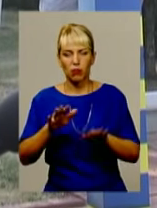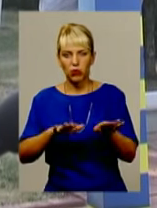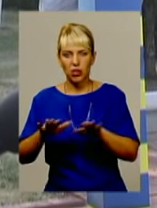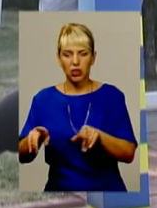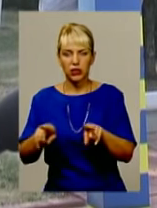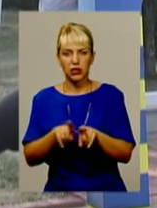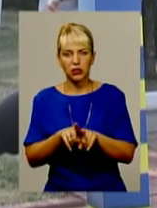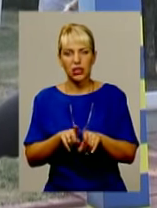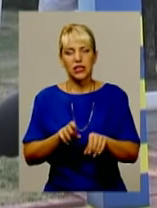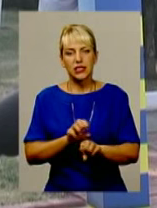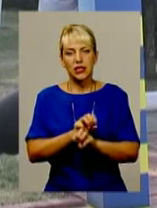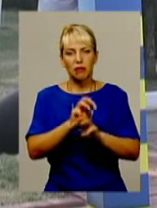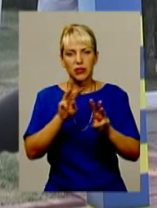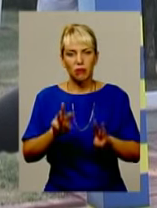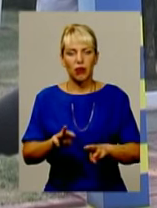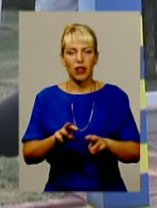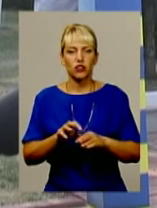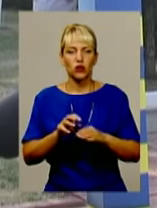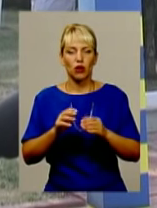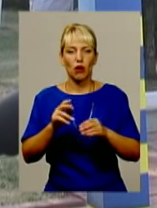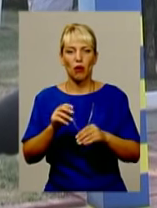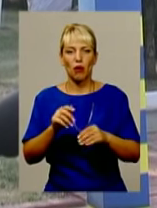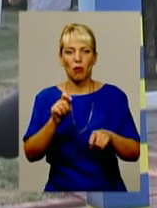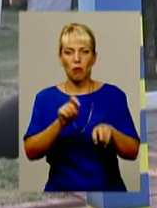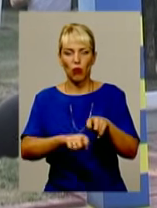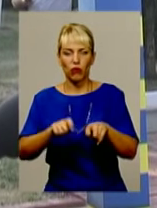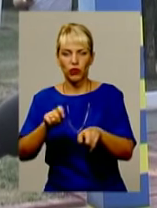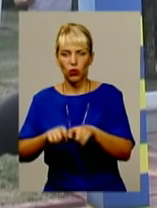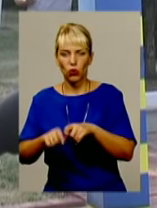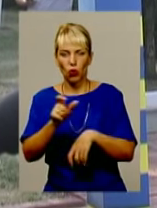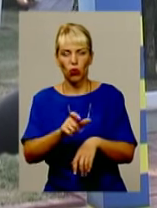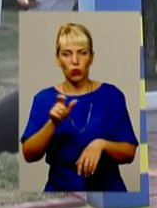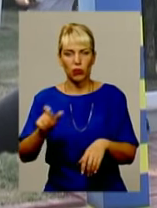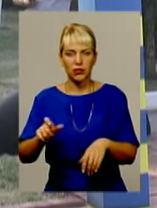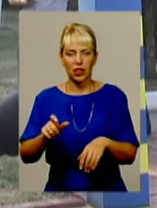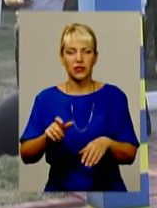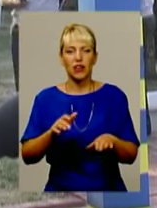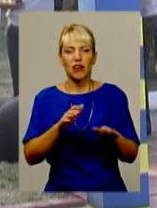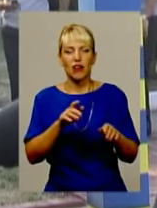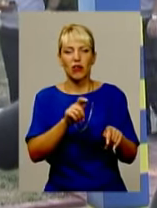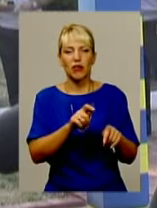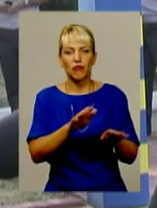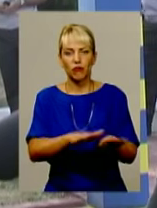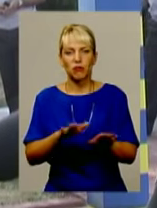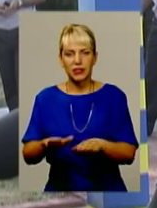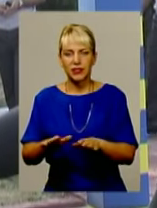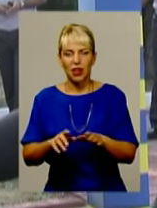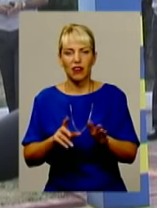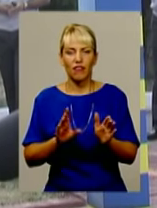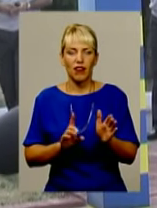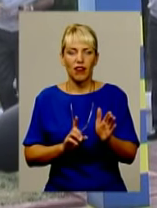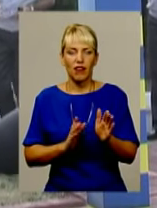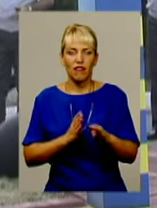забезпечуючи пропуск, перевірку громадян в контрольних пунктах в'їзду, виїзду. Інша ділянка українсько-російського